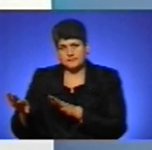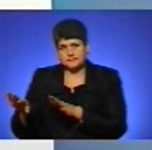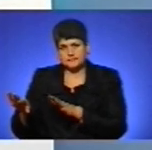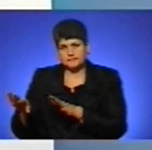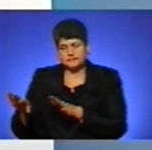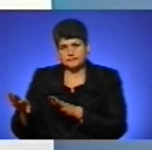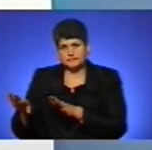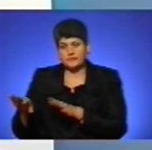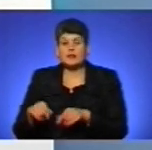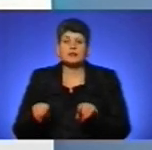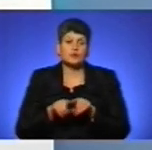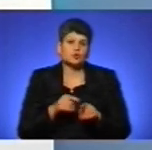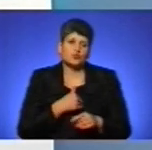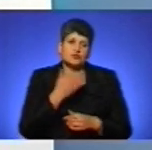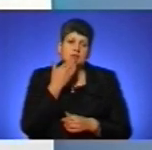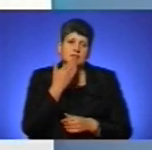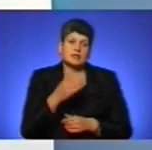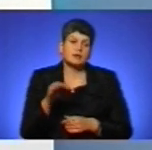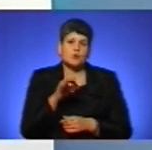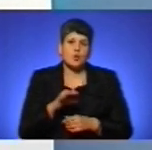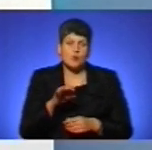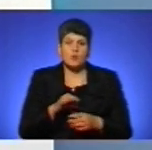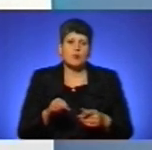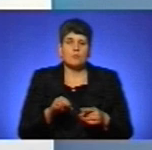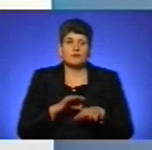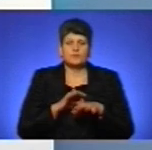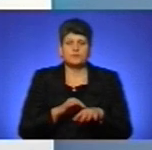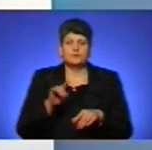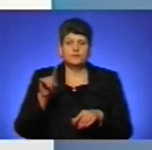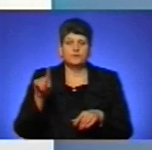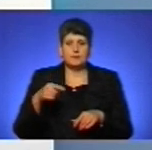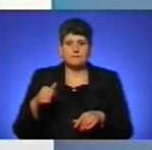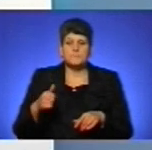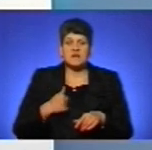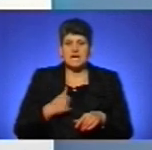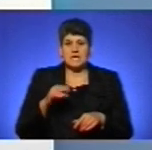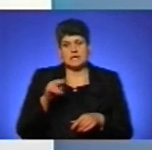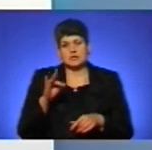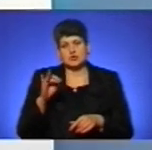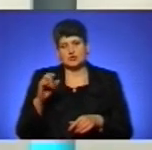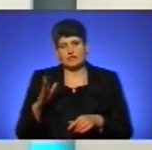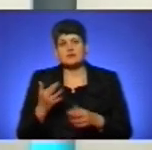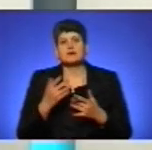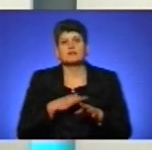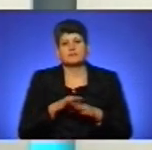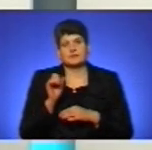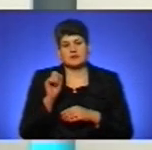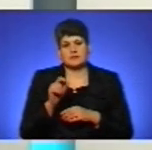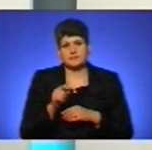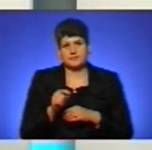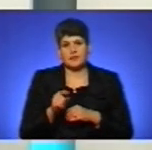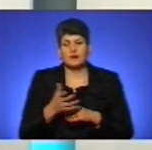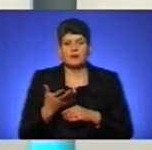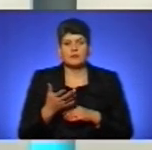І також хочу запитати про проведення призову. Наскільки виконано його завдання? Призов на строковій